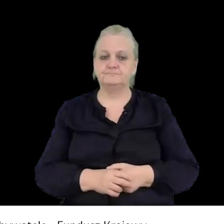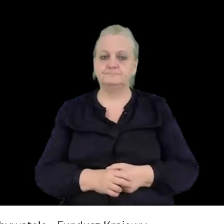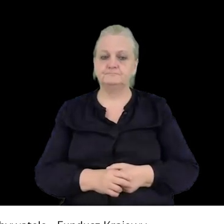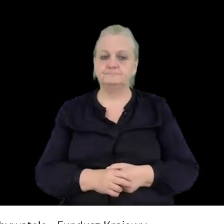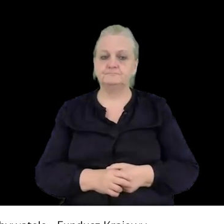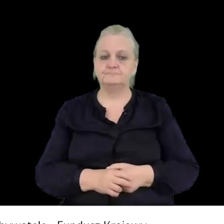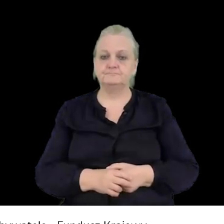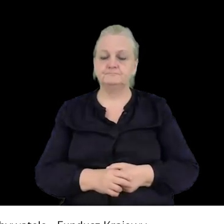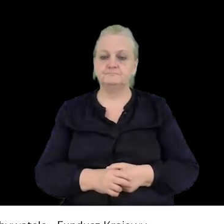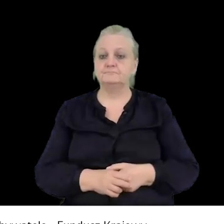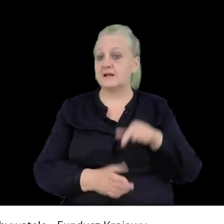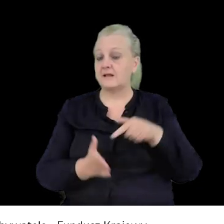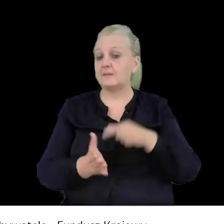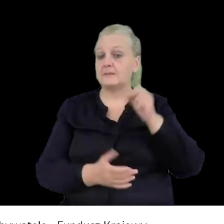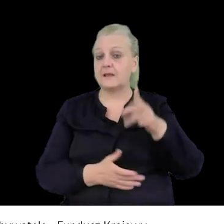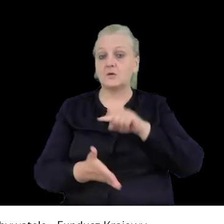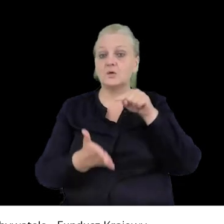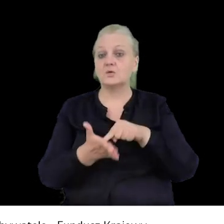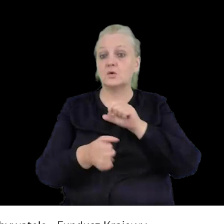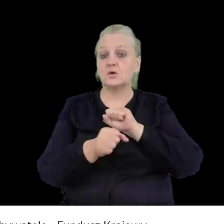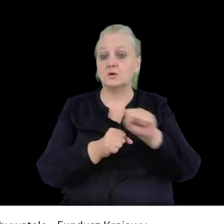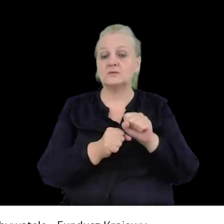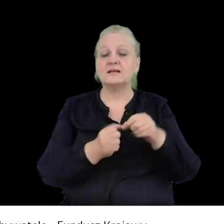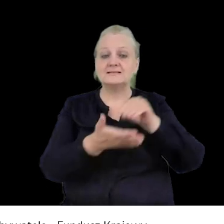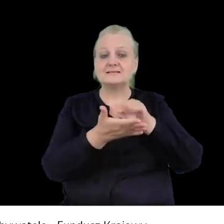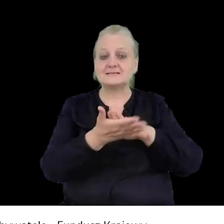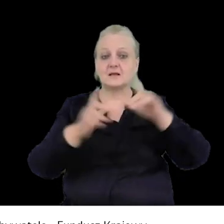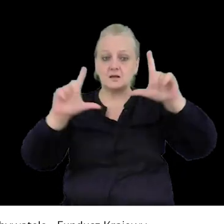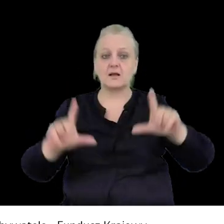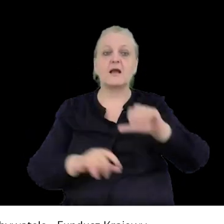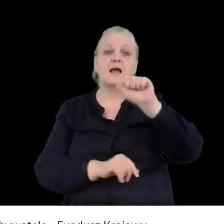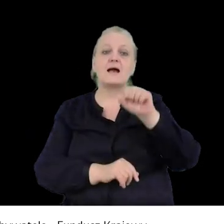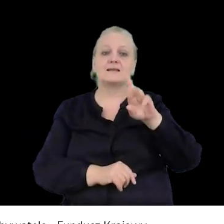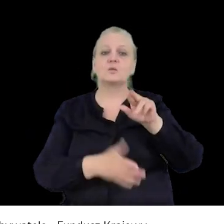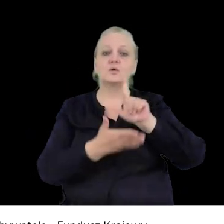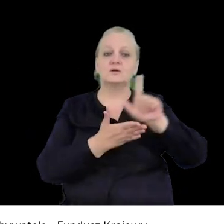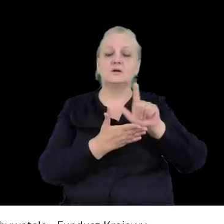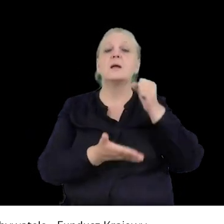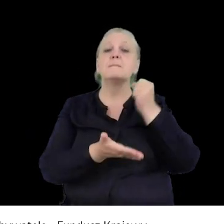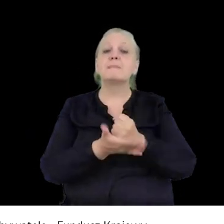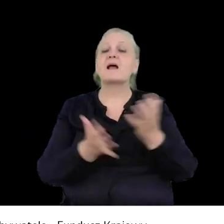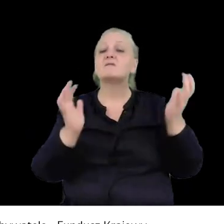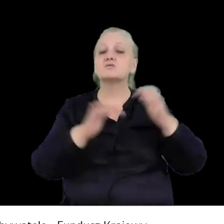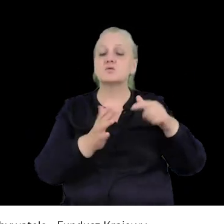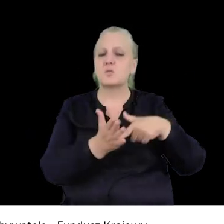I tak, tu jest jeszcze właśnie, wrzuciłam zapis z art. 12 z Prawo o zgromadzeniach.